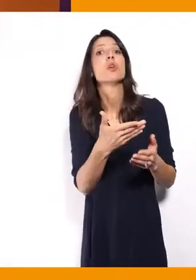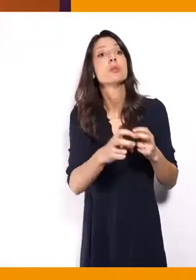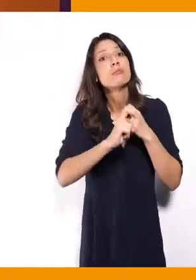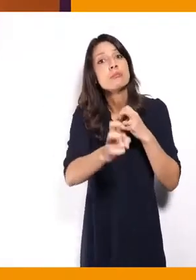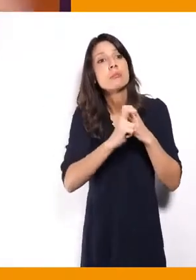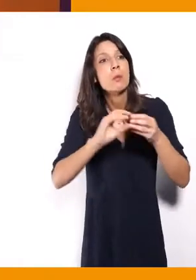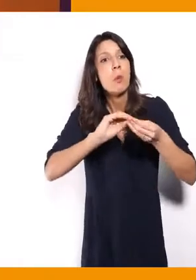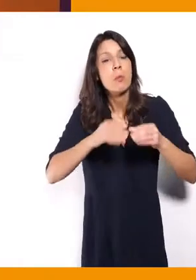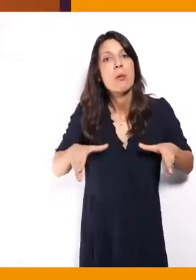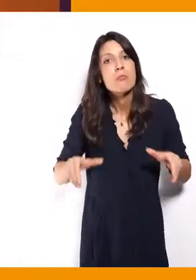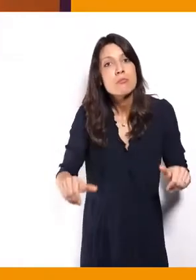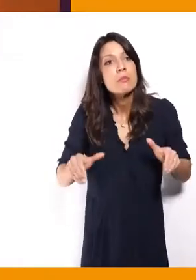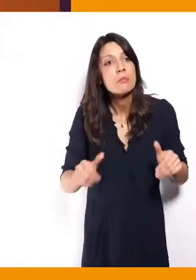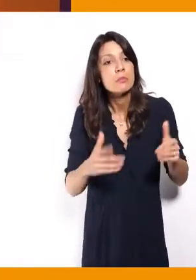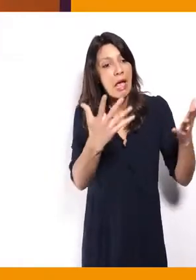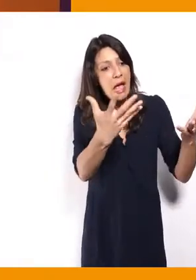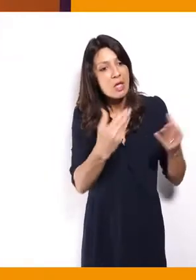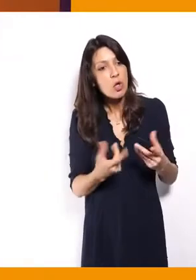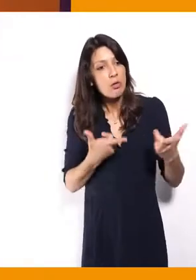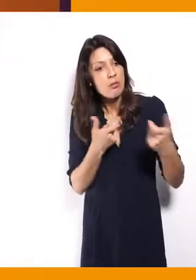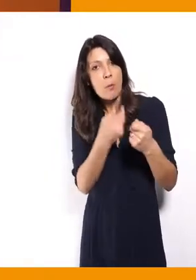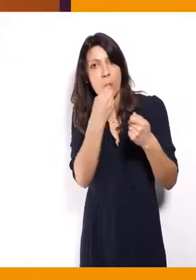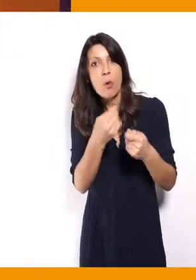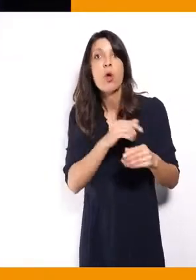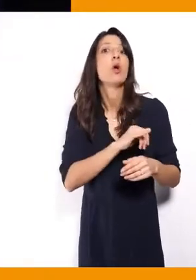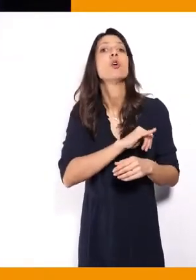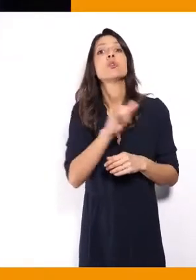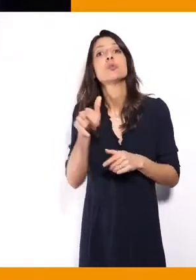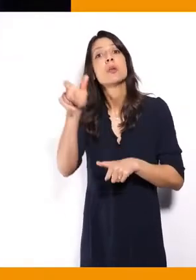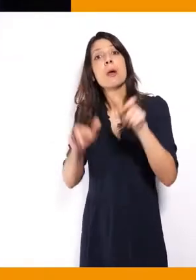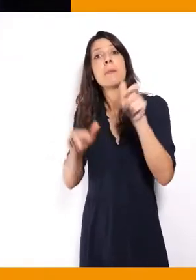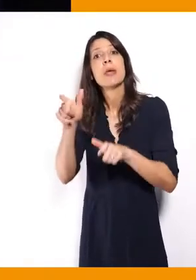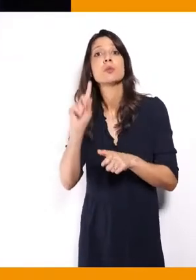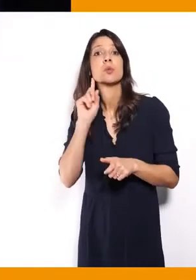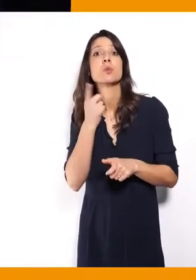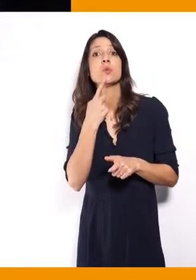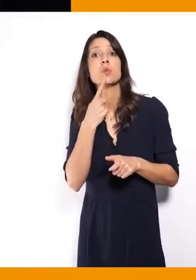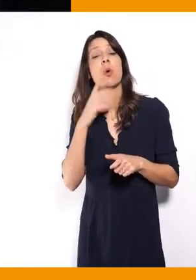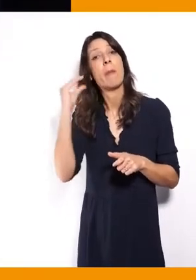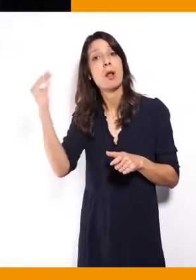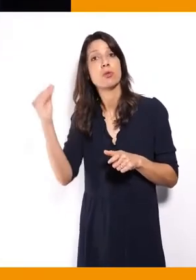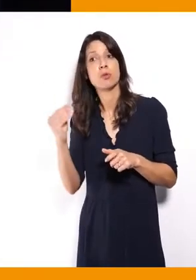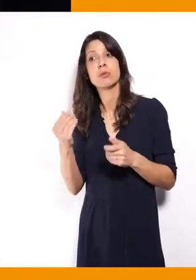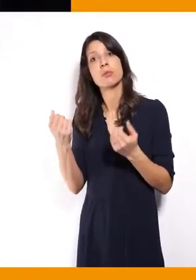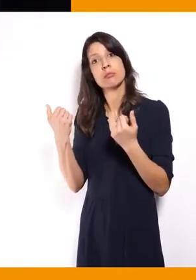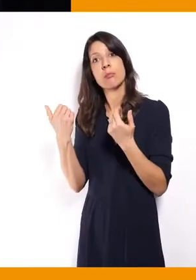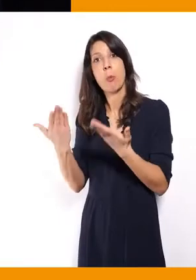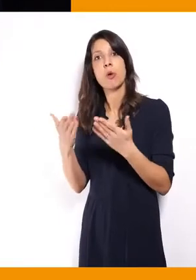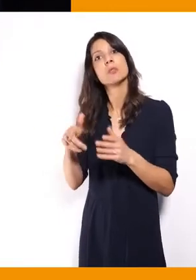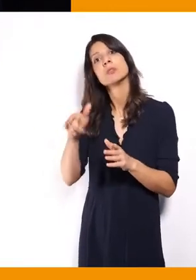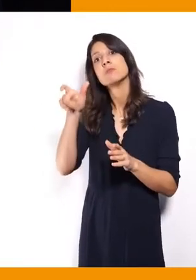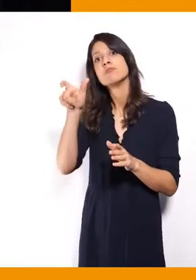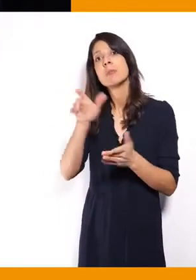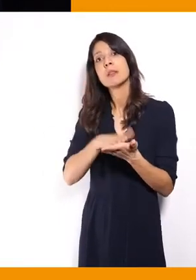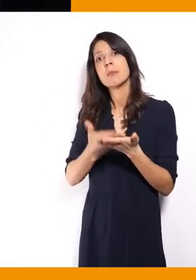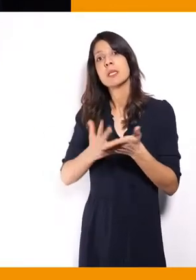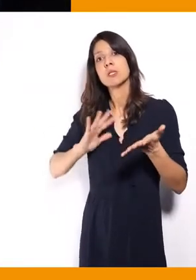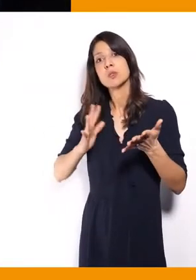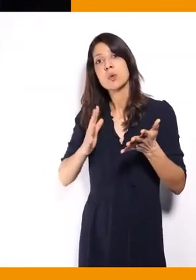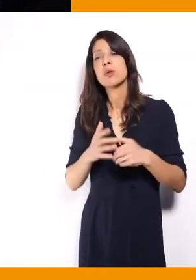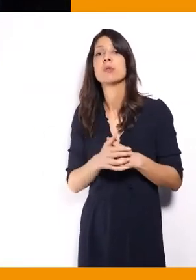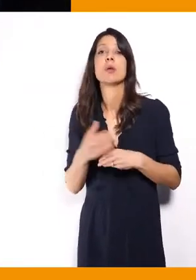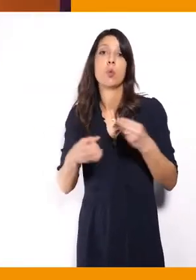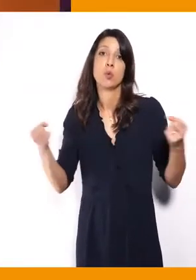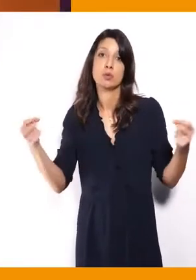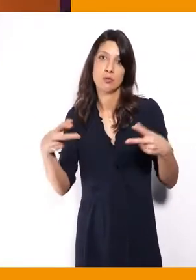difficulté jusqu'aux modalités d'accessibilité pour les personnes sourdes ou malentendantes, avec l'interprétation linguistique, la transcription simultanée,